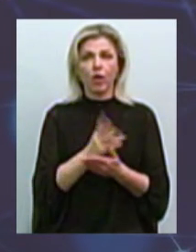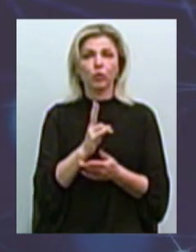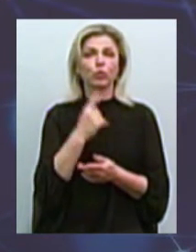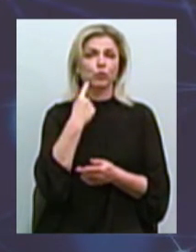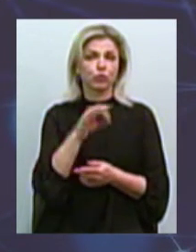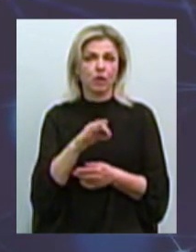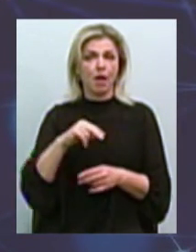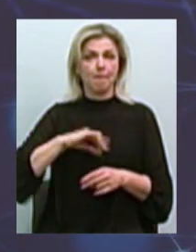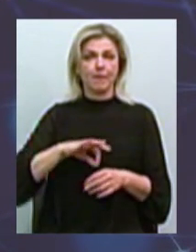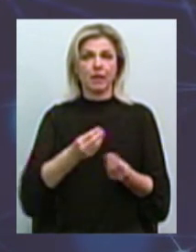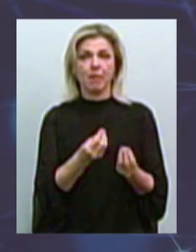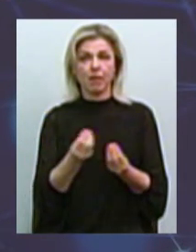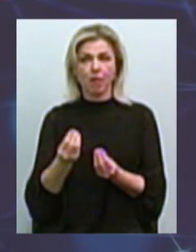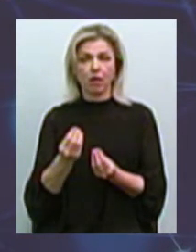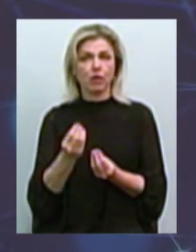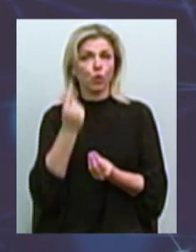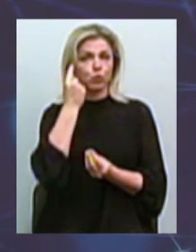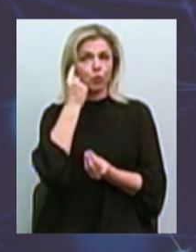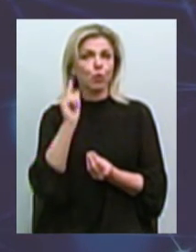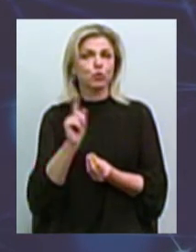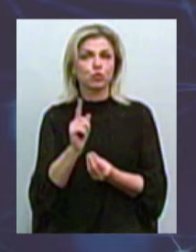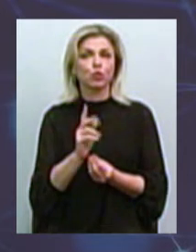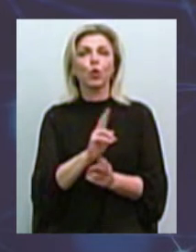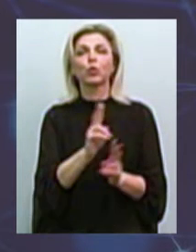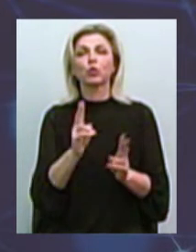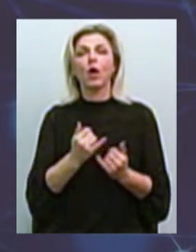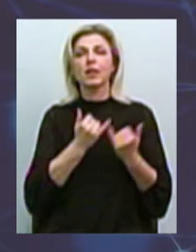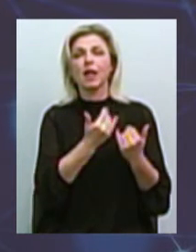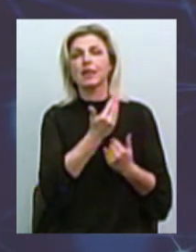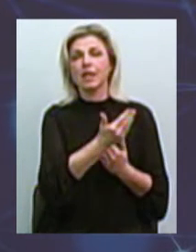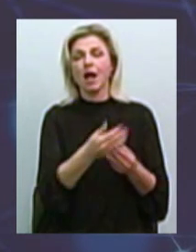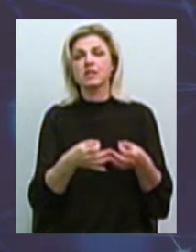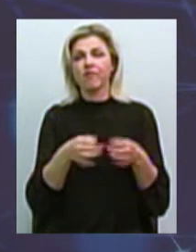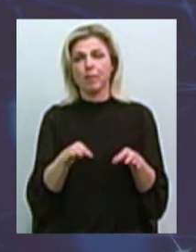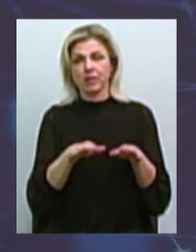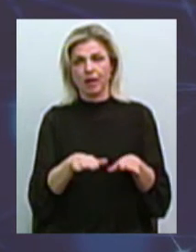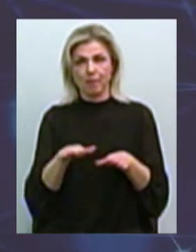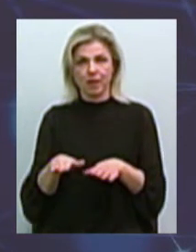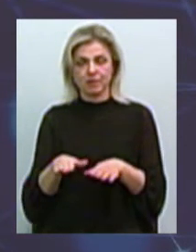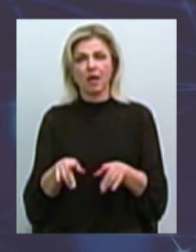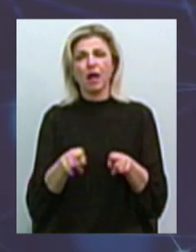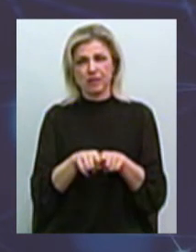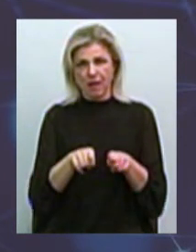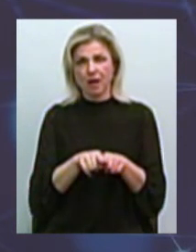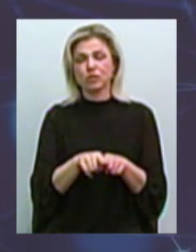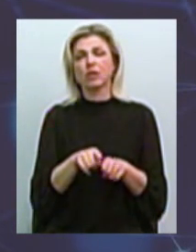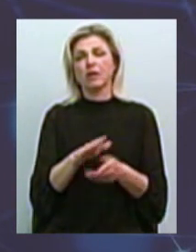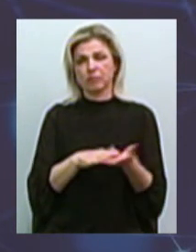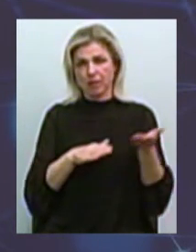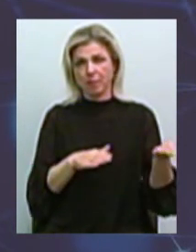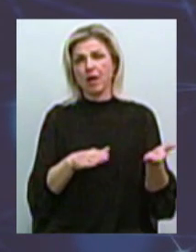предприниматели, почему-то думают, что это для них освободили место, бывает приезжают, потому что точно так же подаем на демонтаж, убираем.